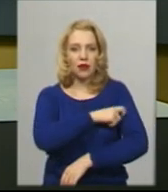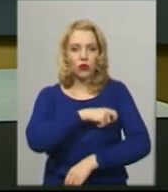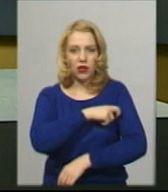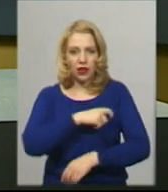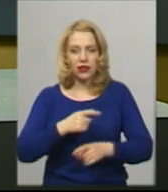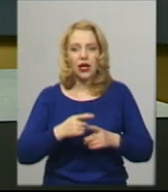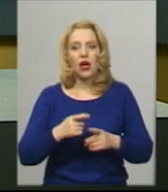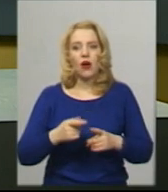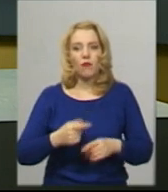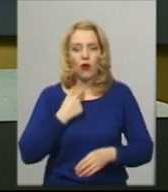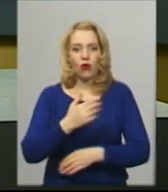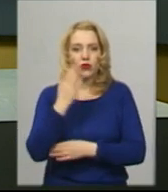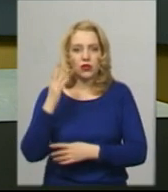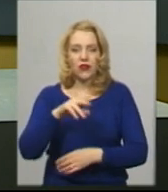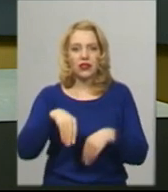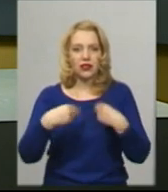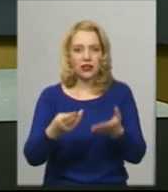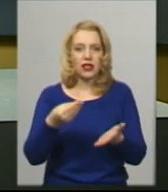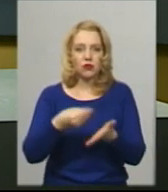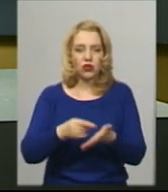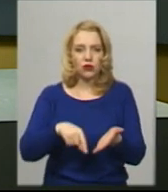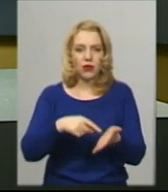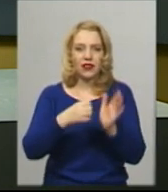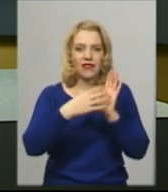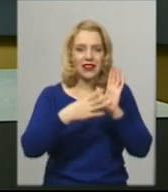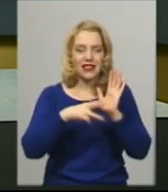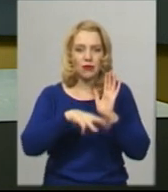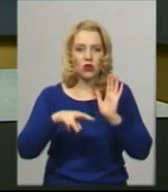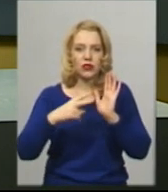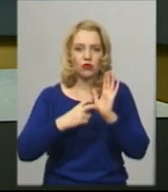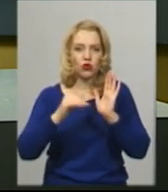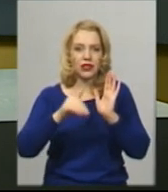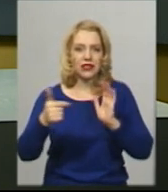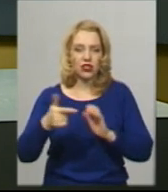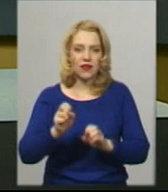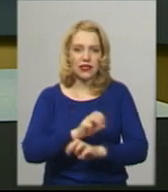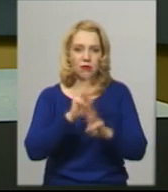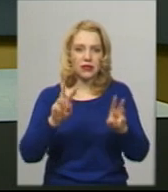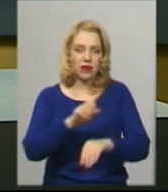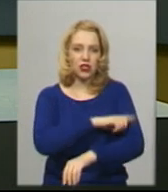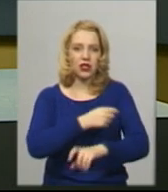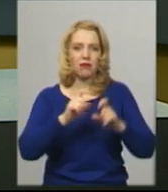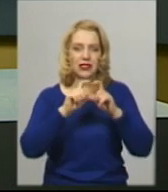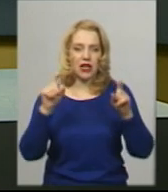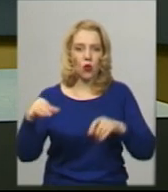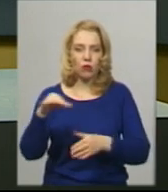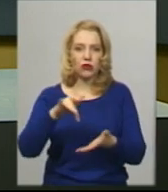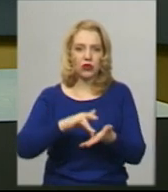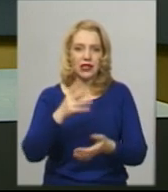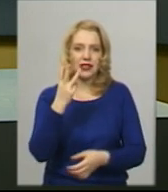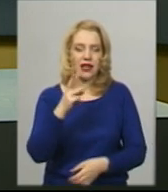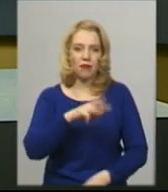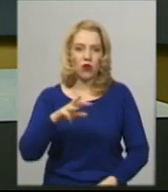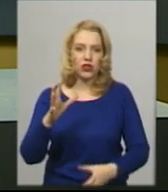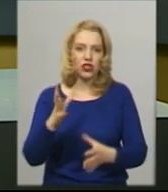за надання з бюджету міста 19 мільйонів 800 тисяч гривень на забезпечення медзакладів обласного центру. Ще три мільйони